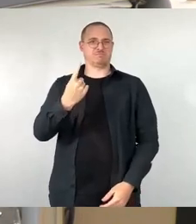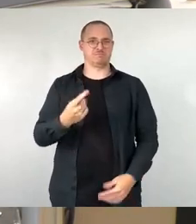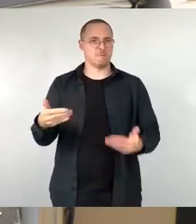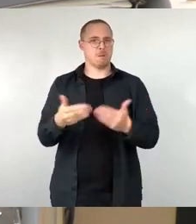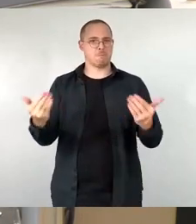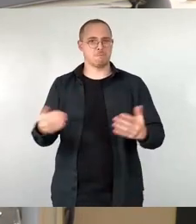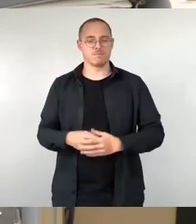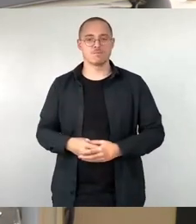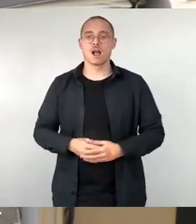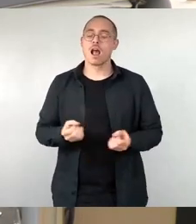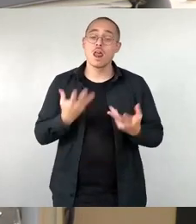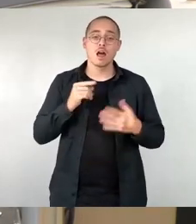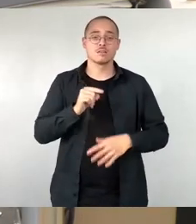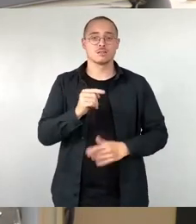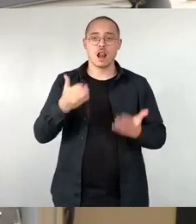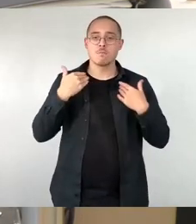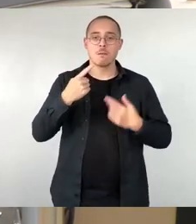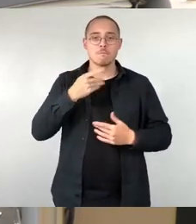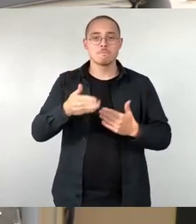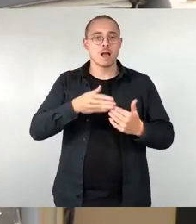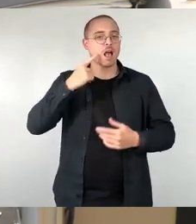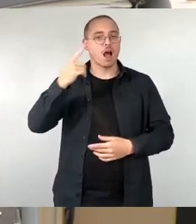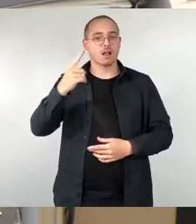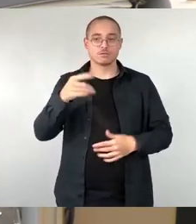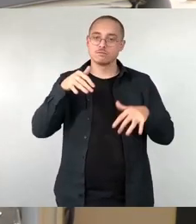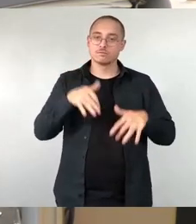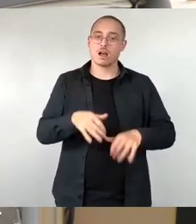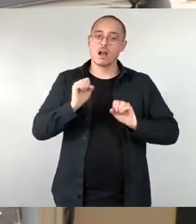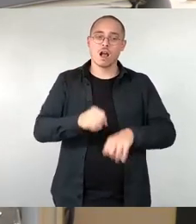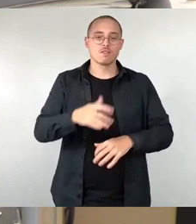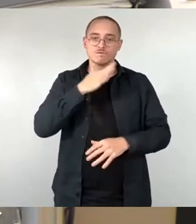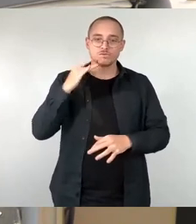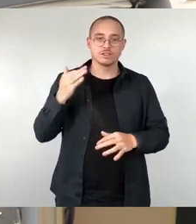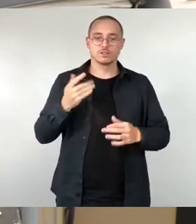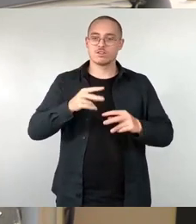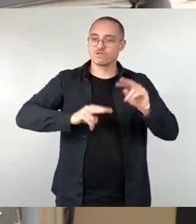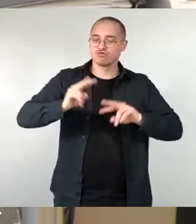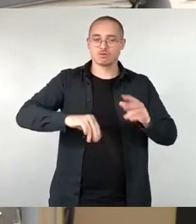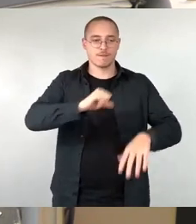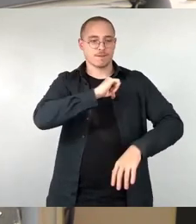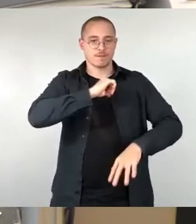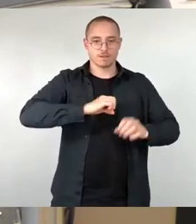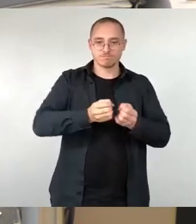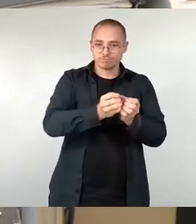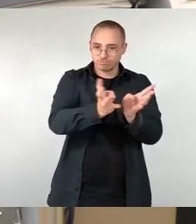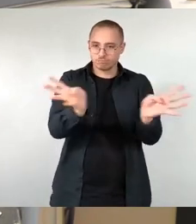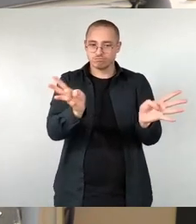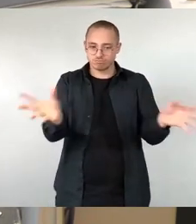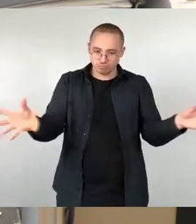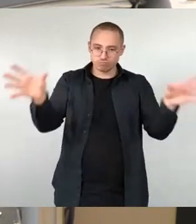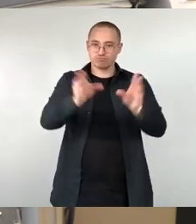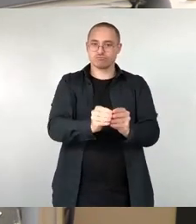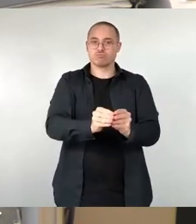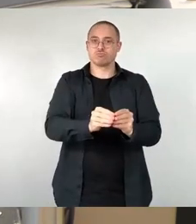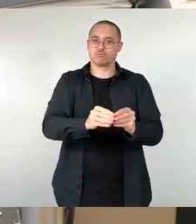Chance, eine breite Diskussion über verschiedene betroffene Interessenslagen zu führen. Diese ist absolut notwendig, um sozial